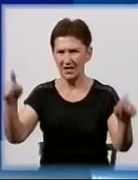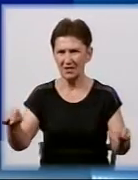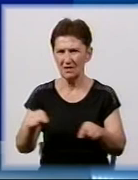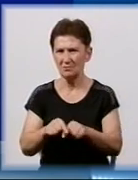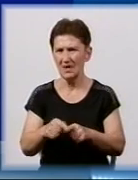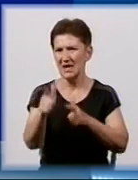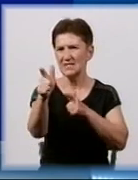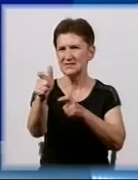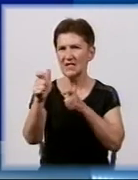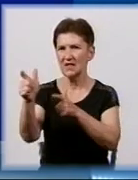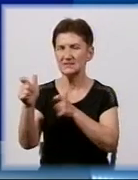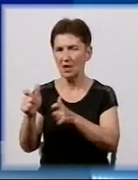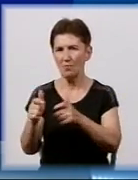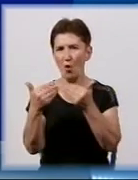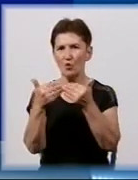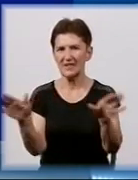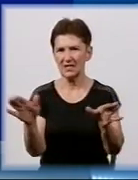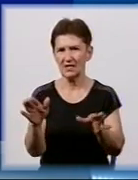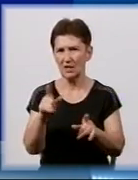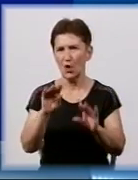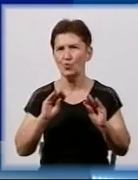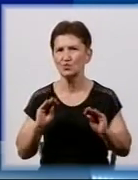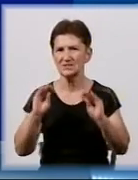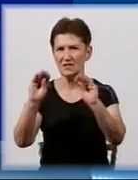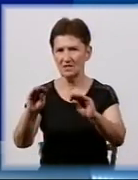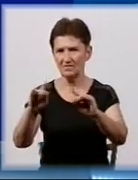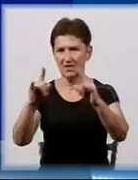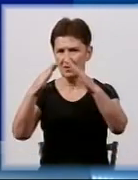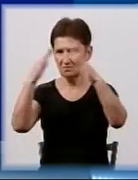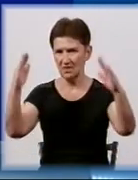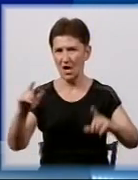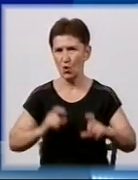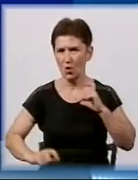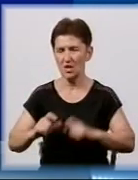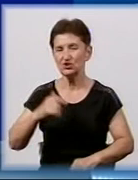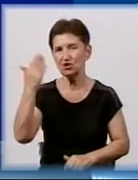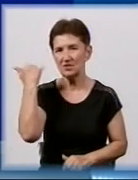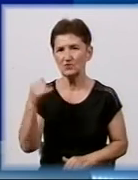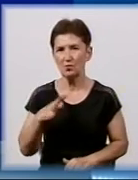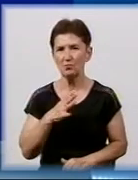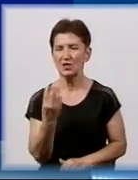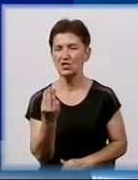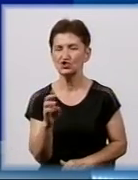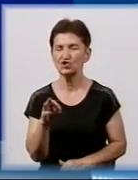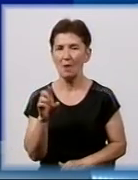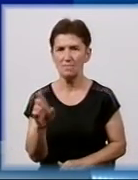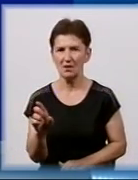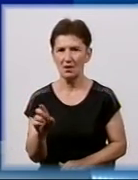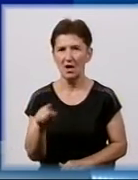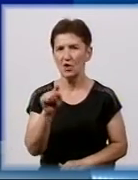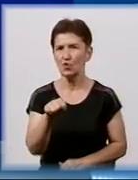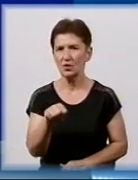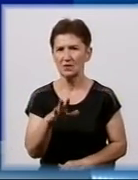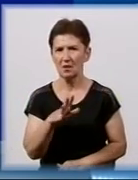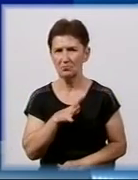стрільцям відкрили у Кропивницькому. Становили її на будівлі коледжу, де 100 років тому перебував штаб стрільців. Тоді це було приміщення